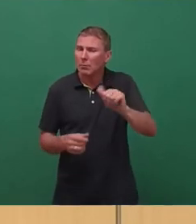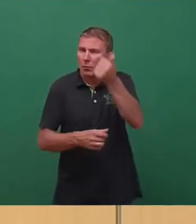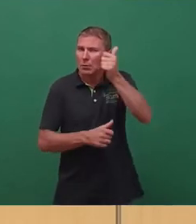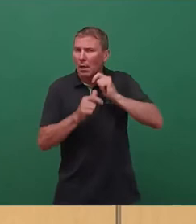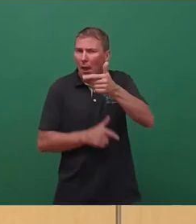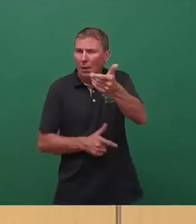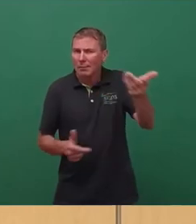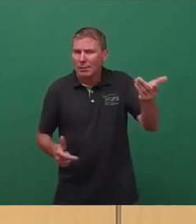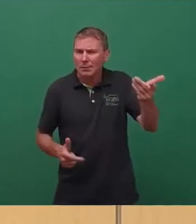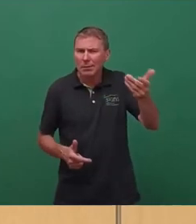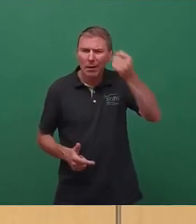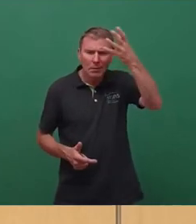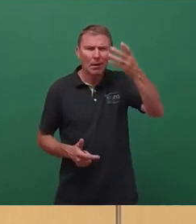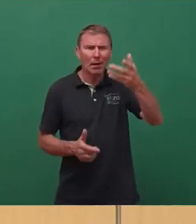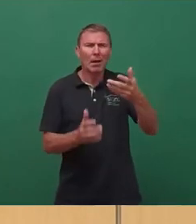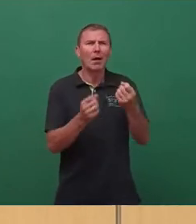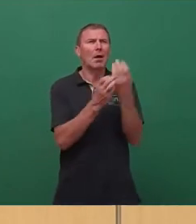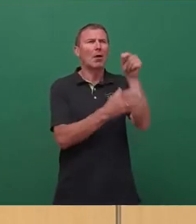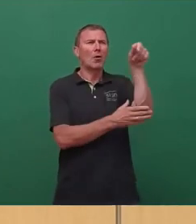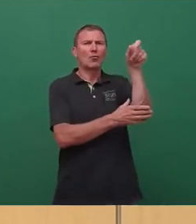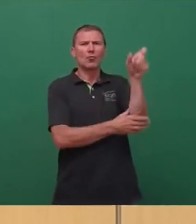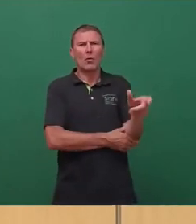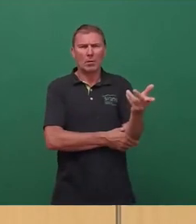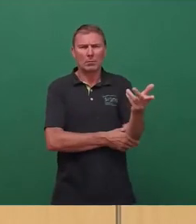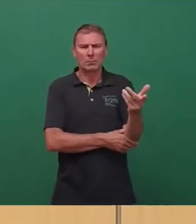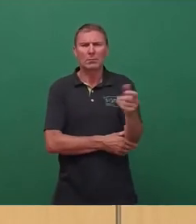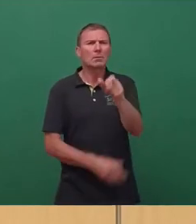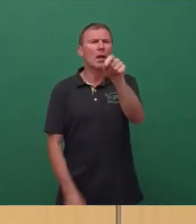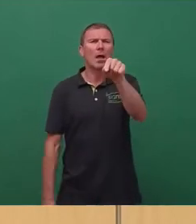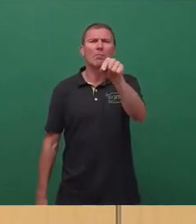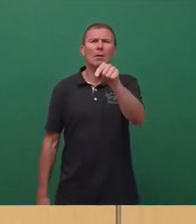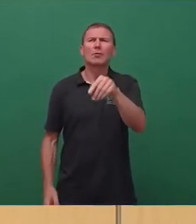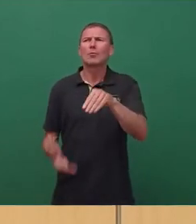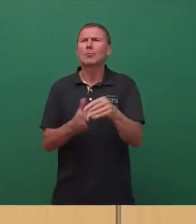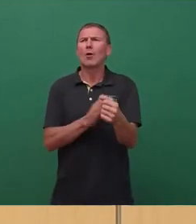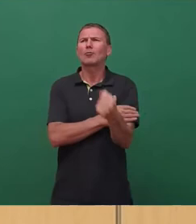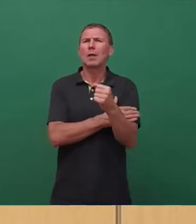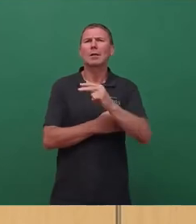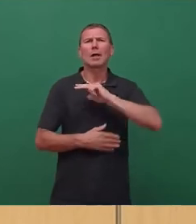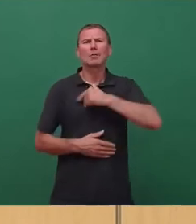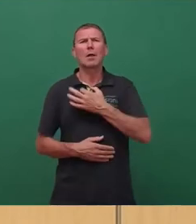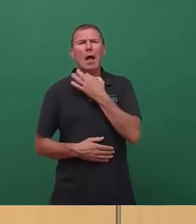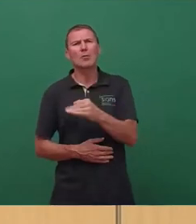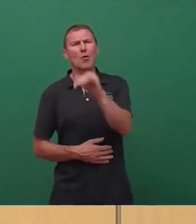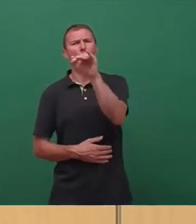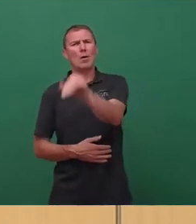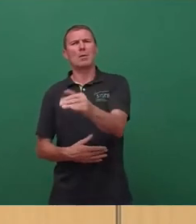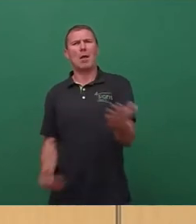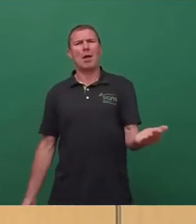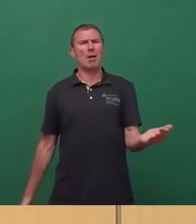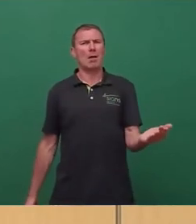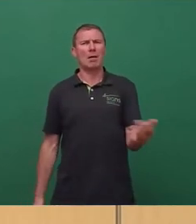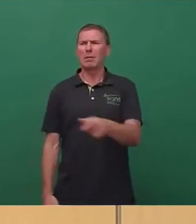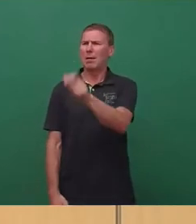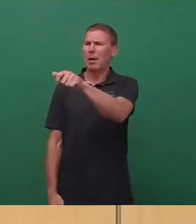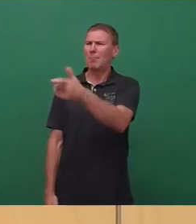natürlich, es waren die Kulturschaffenden, natürlich, es waren Menschen, die noch stärker in soziale Not geraten sind, es waren Menschen, die in ihrer